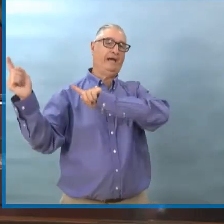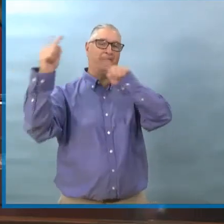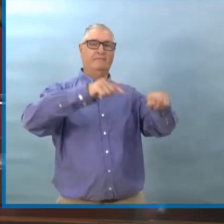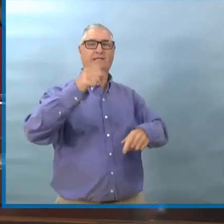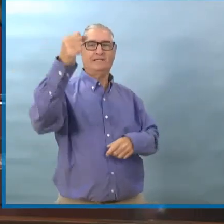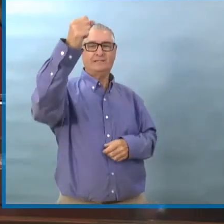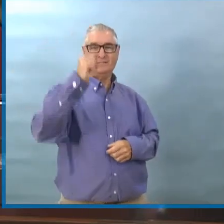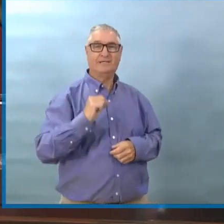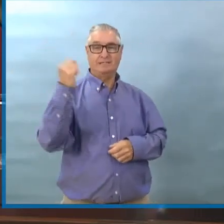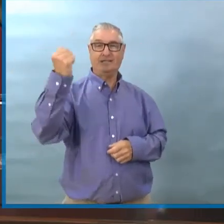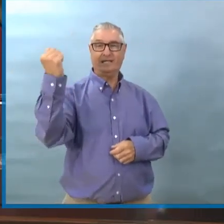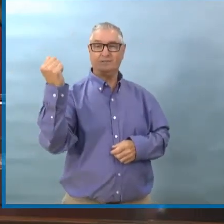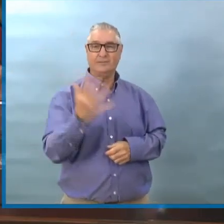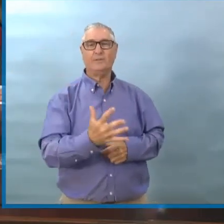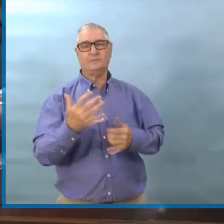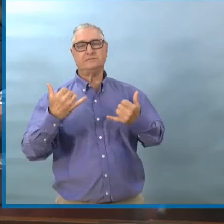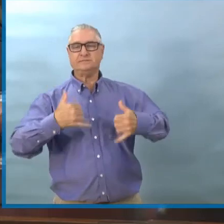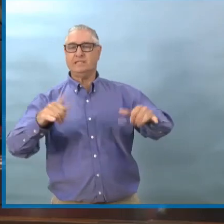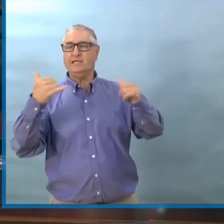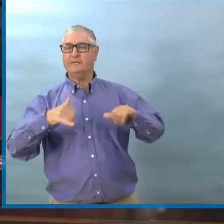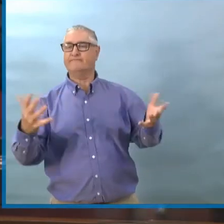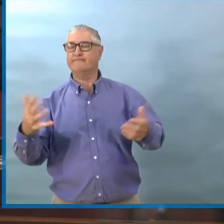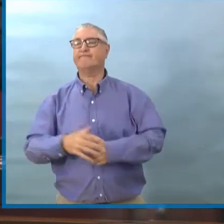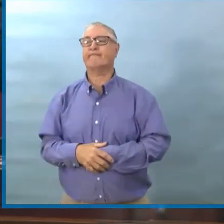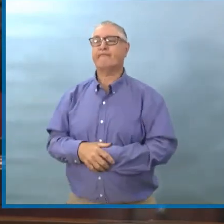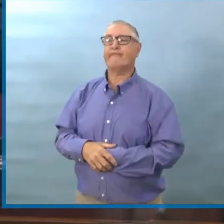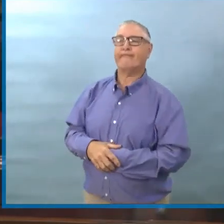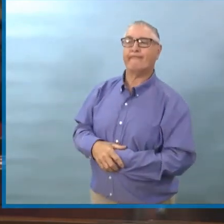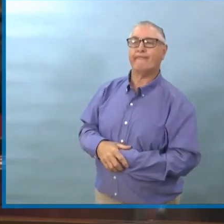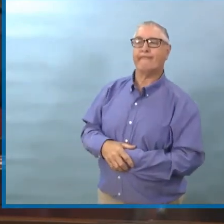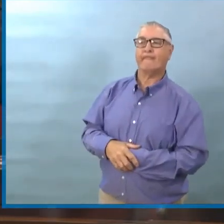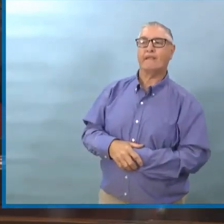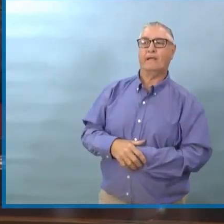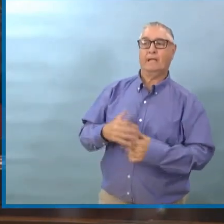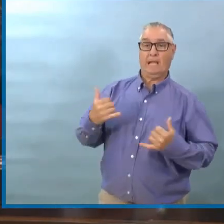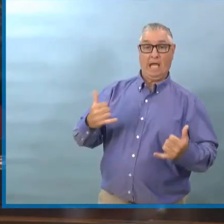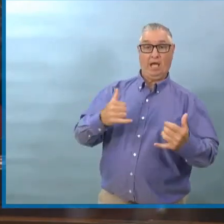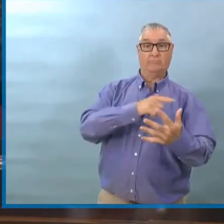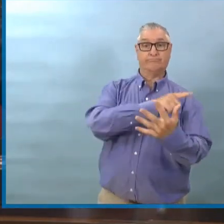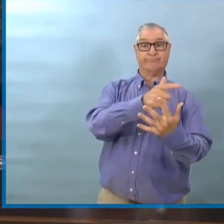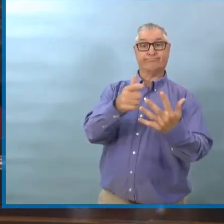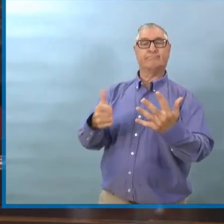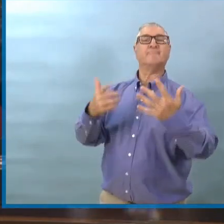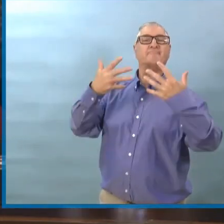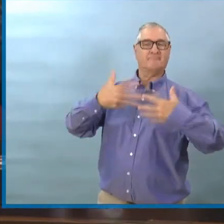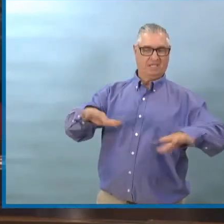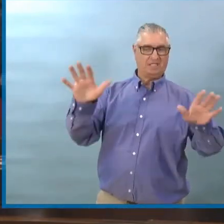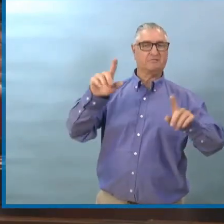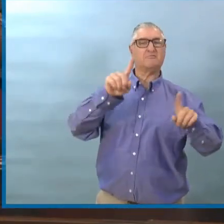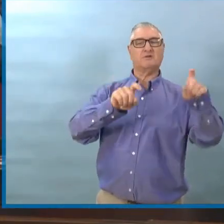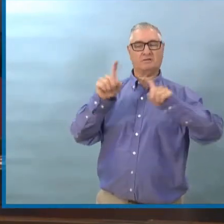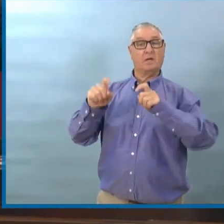sécuritaire. On a le temps pour quelques questions additionnelles.